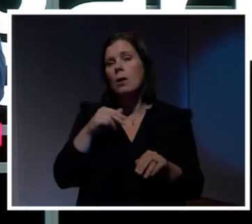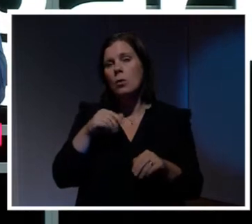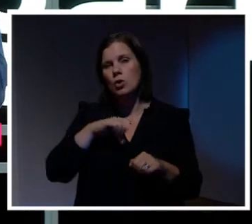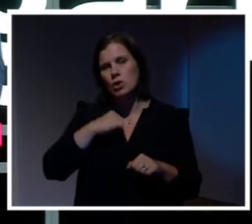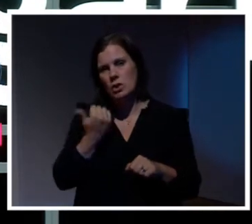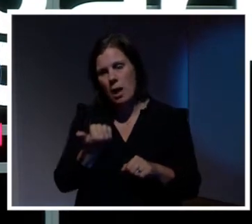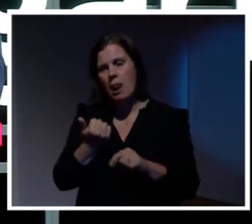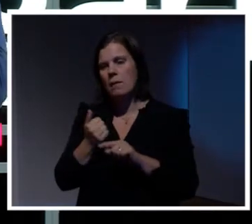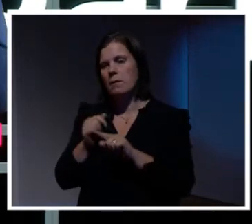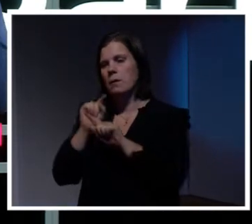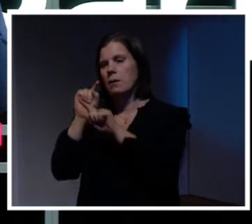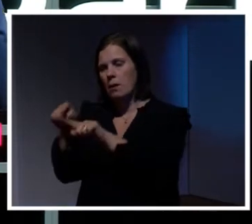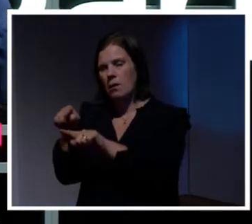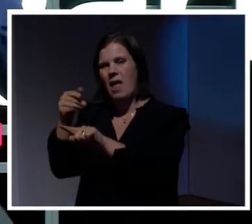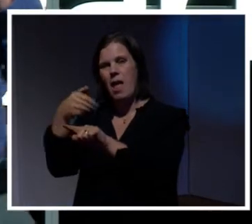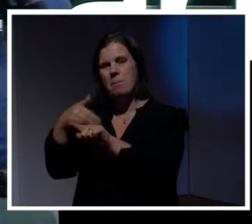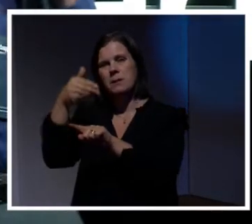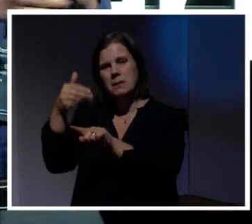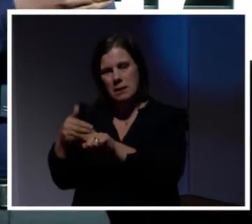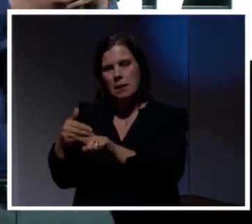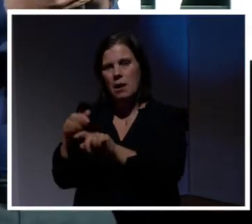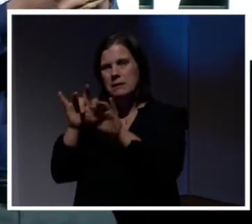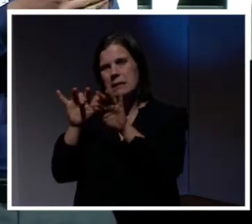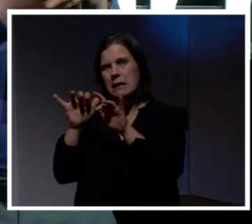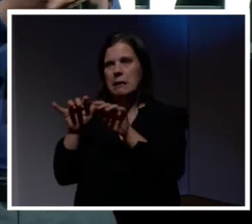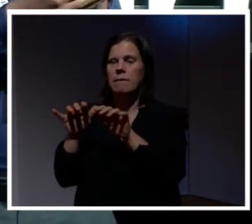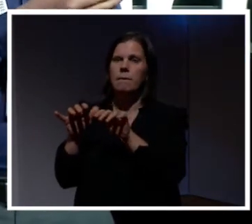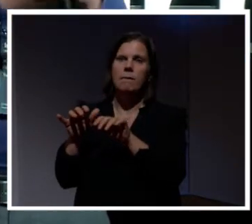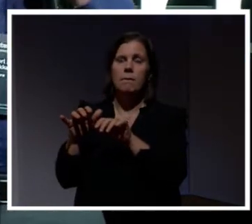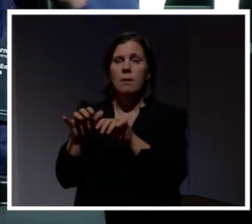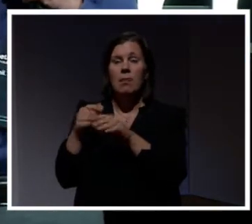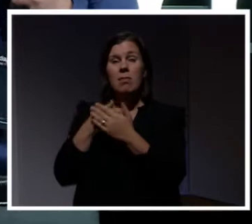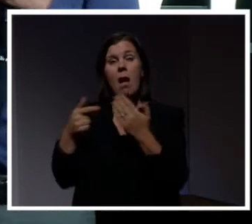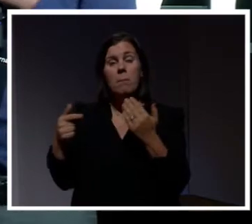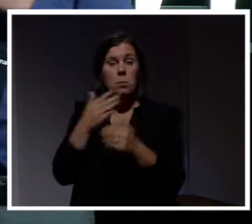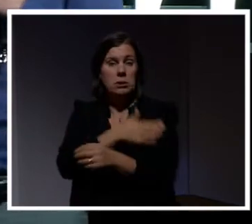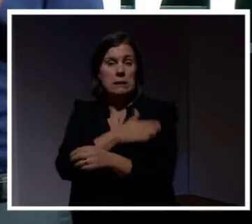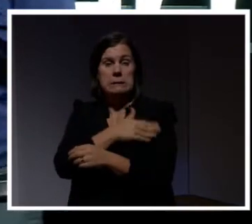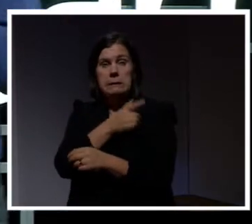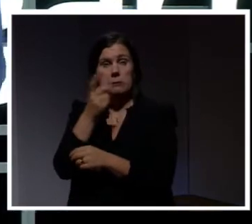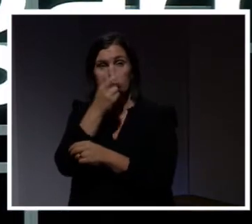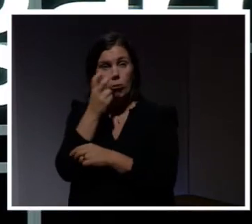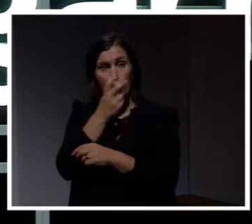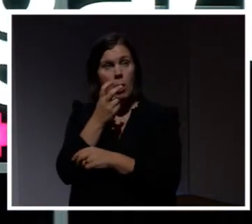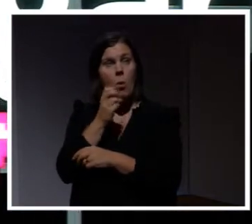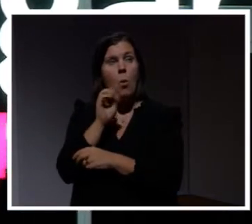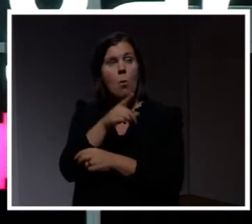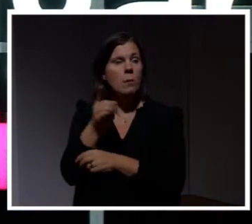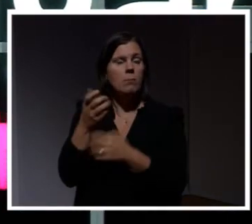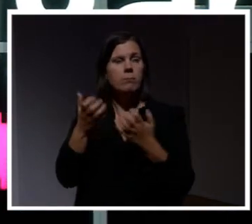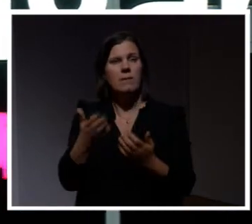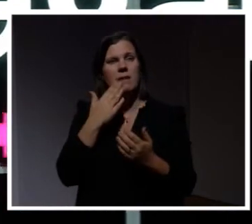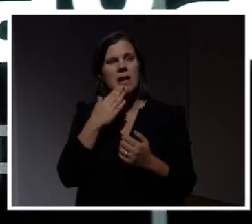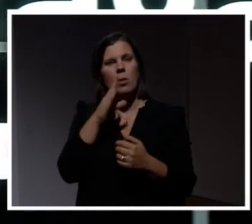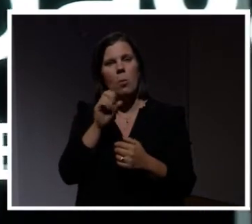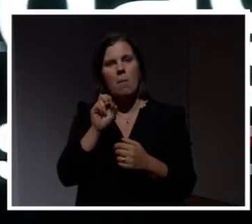sajten och logga in där utan att klicka på någon länk. Skriv namnet på tjänsten i en sökmotor om ni inte vet vilken domän